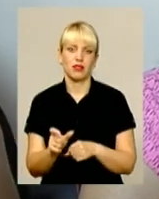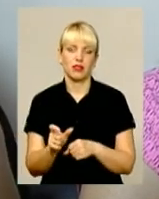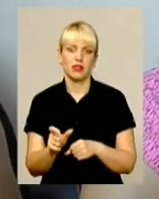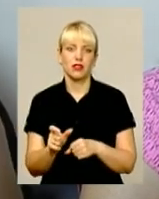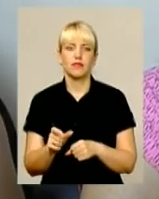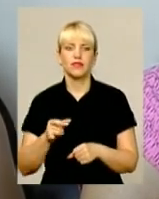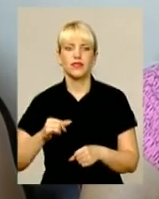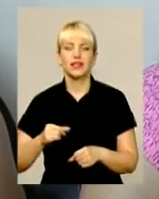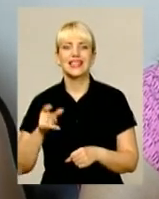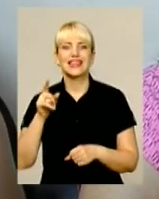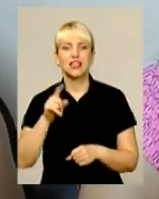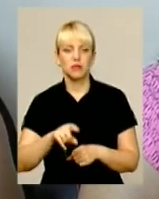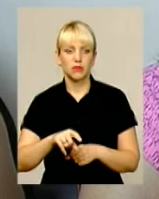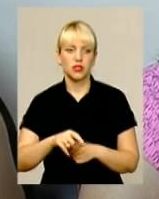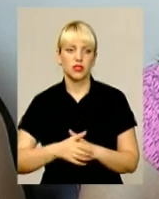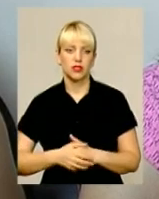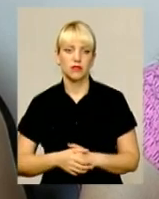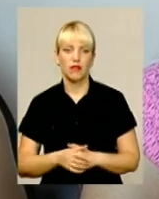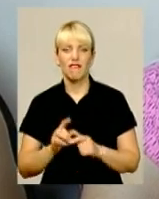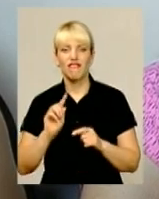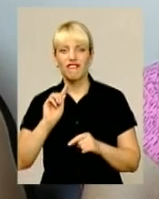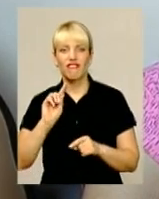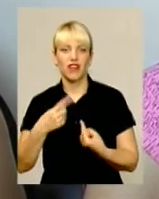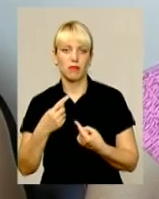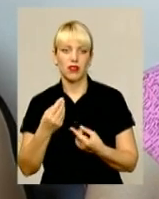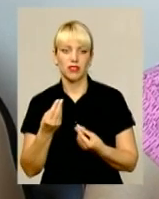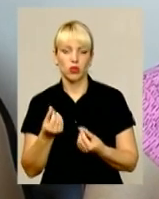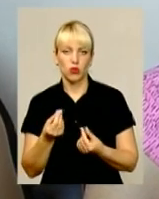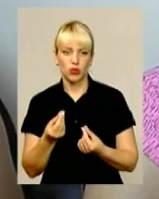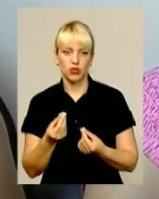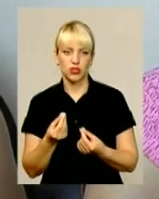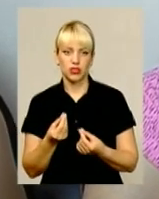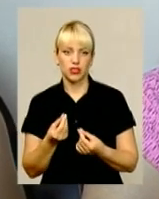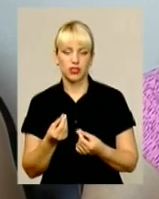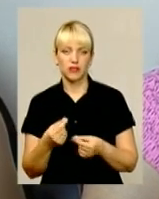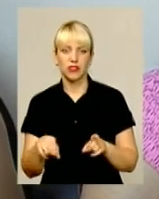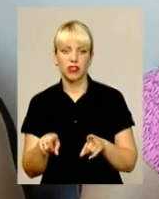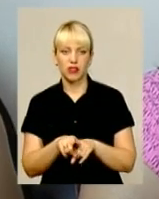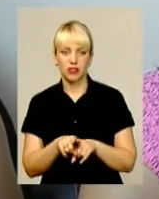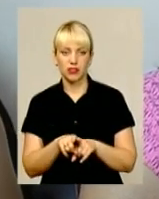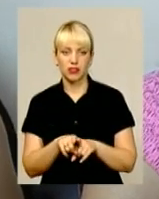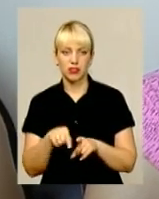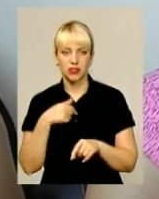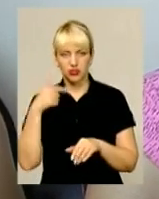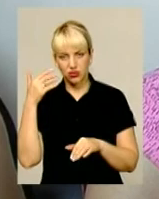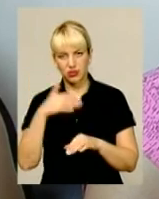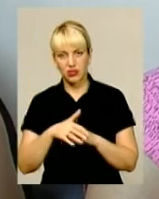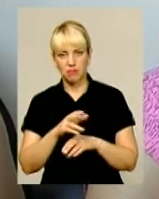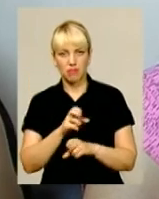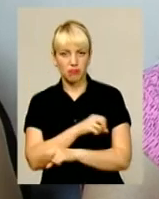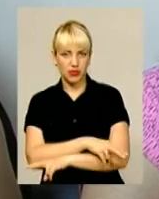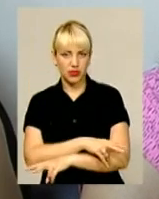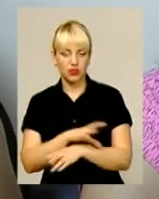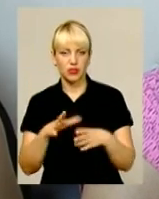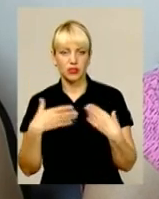вимагати кошти, ще в такої, я так зрозуміла, бідної сім'ї,